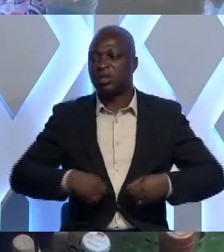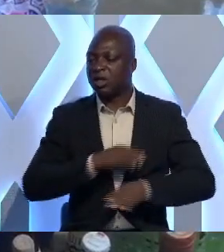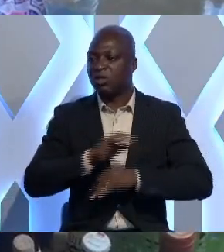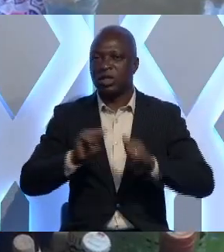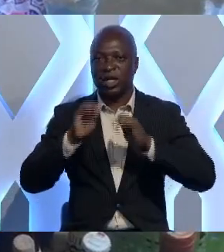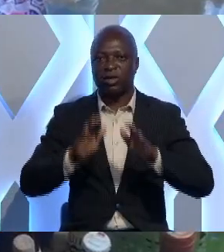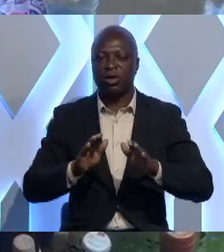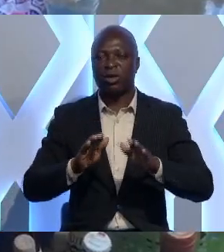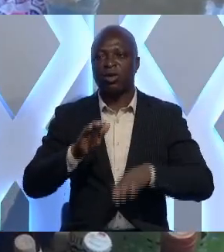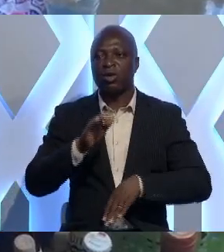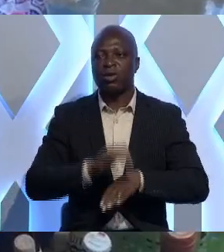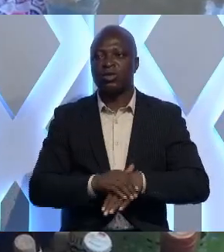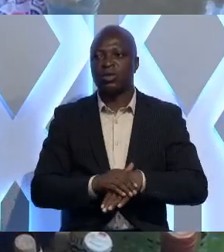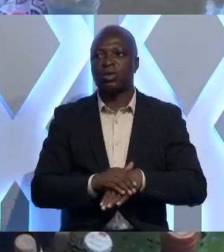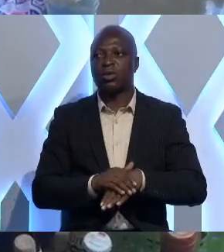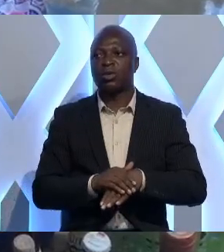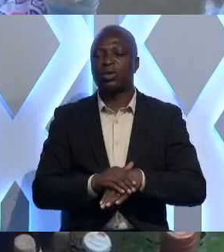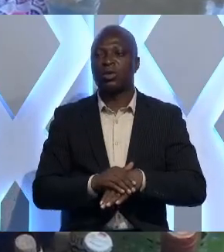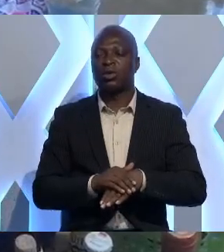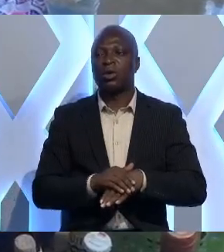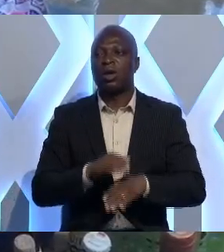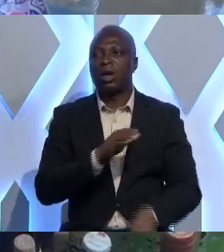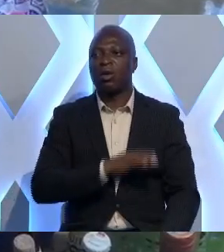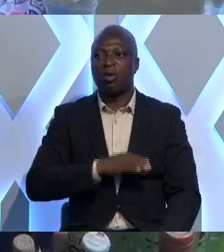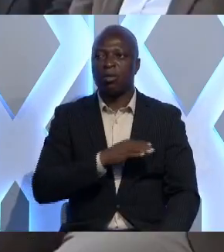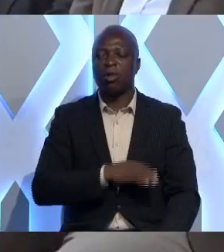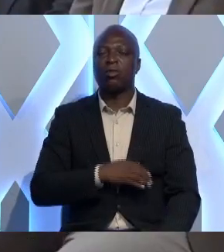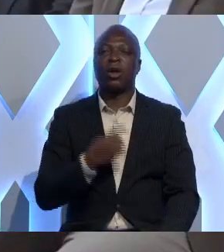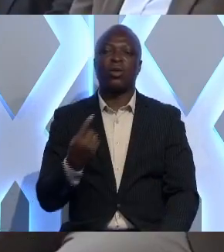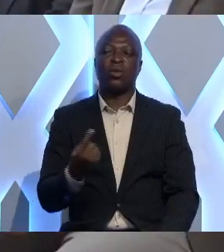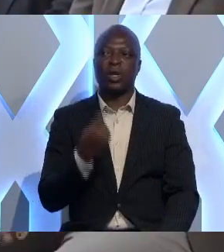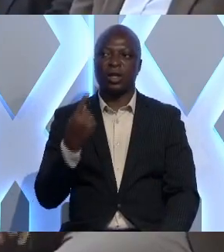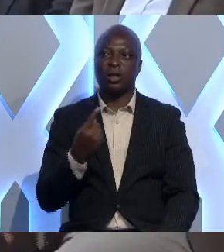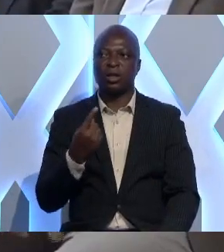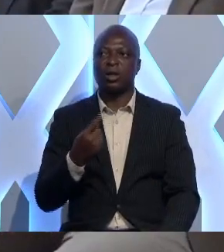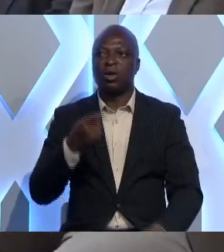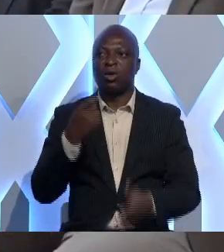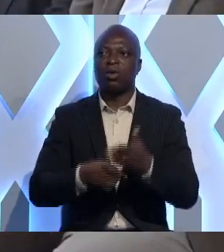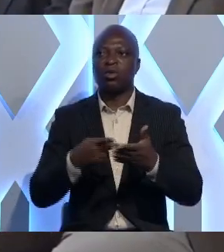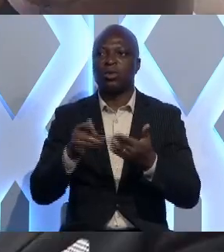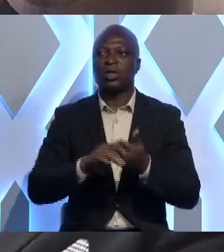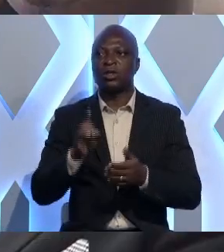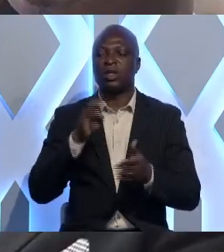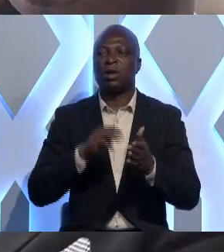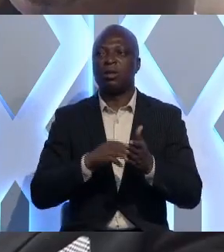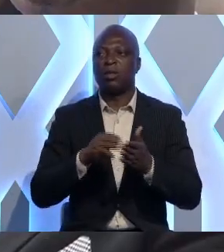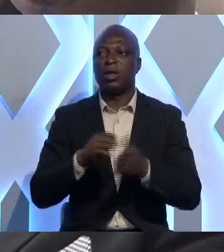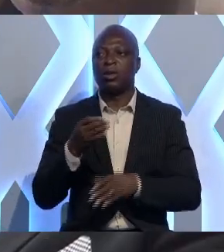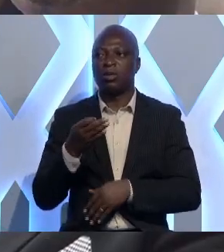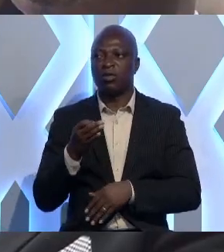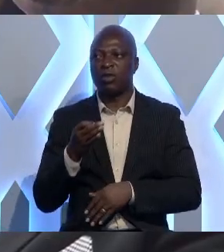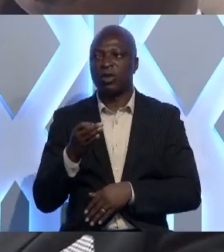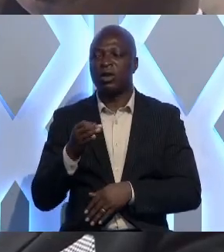acteurs sur un comportement unique. Coût du projet 100 millions de francs CFA.